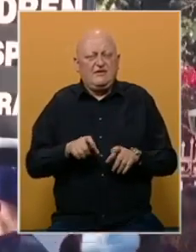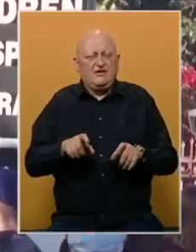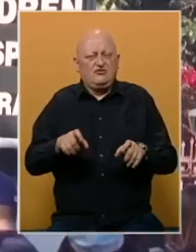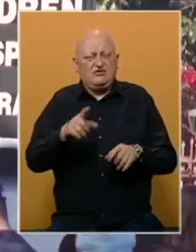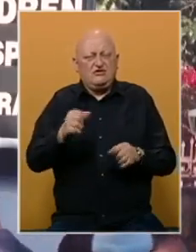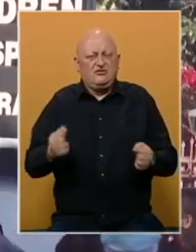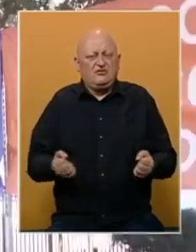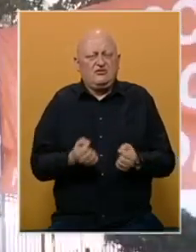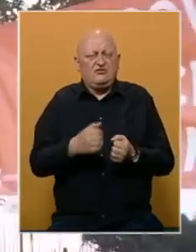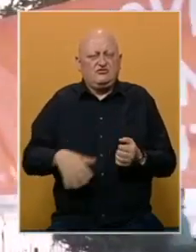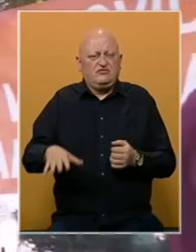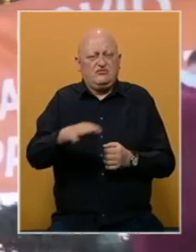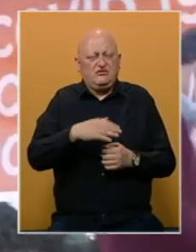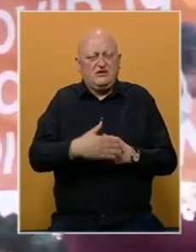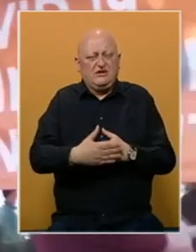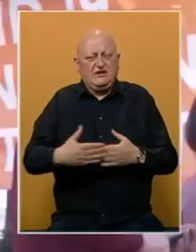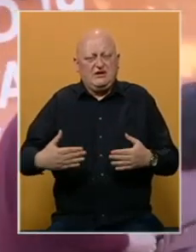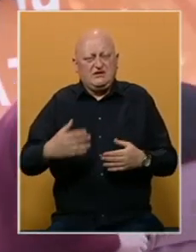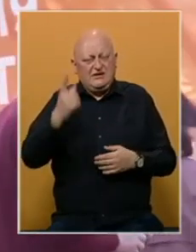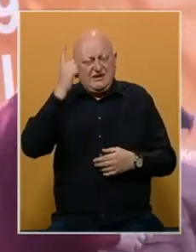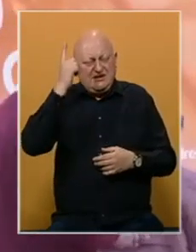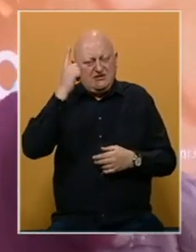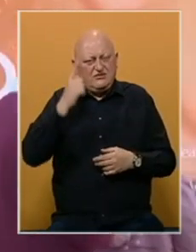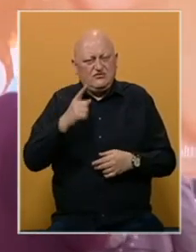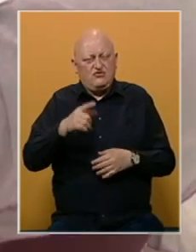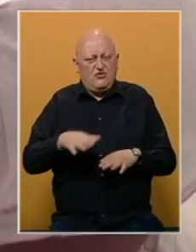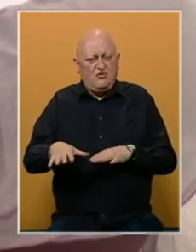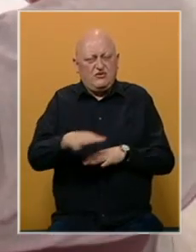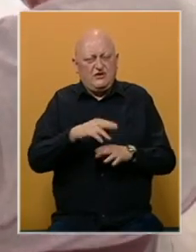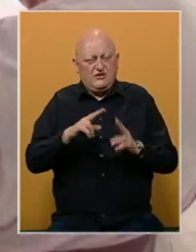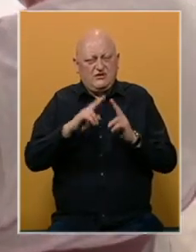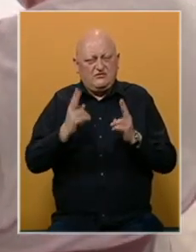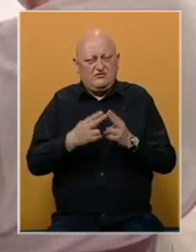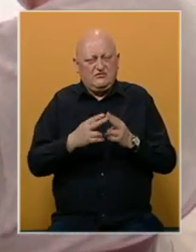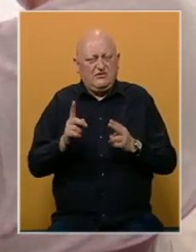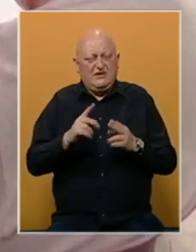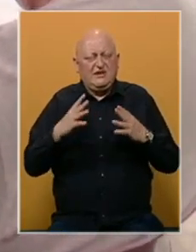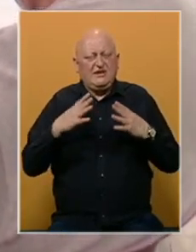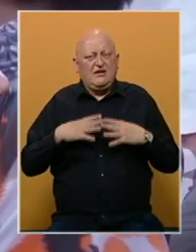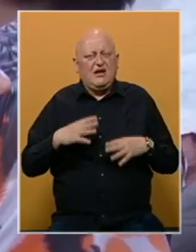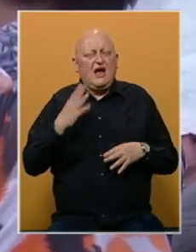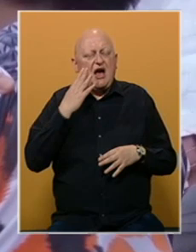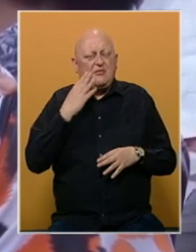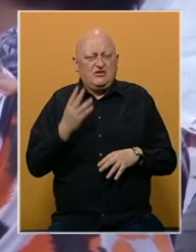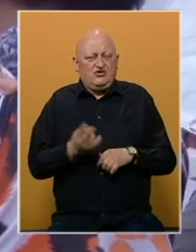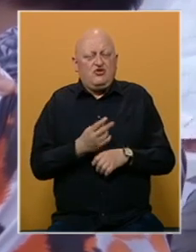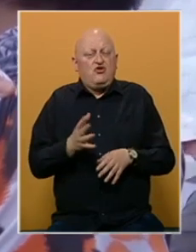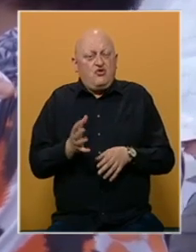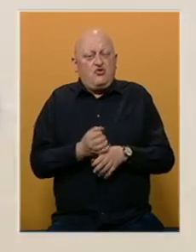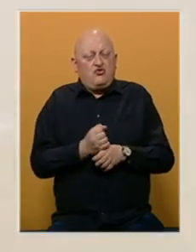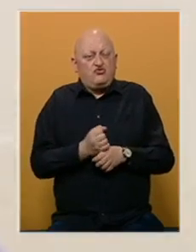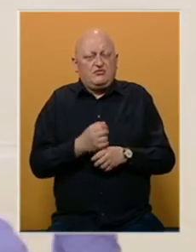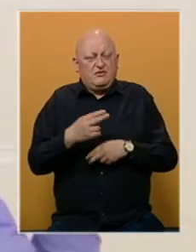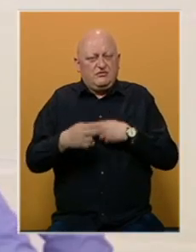Situacija je teška u područjima duž granice sa Indijom. Dok se u tom dijelu svijeta pandemija ne stišava, Sjedinjene države uspjevaju je